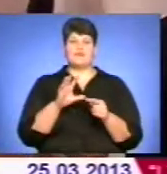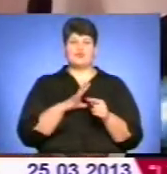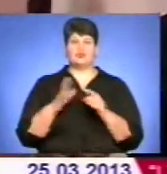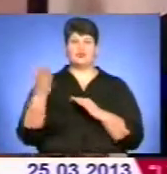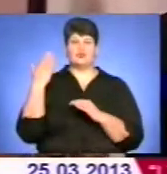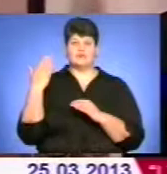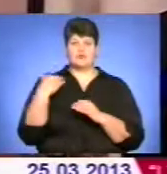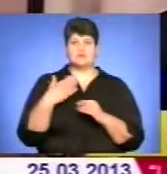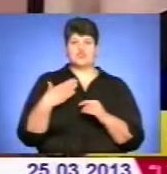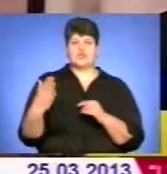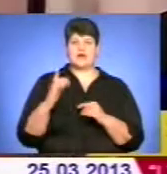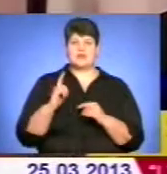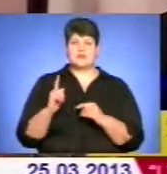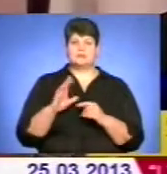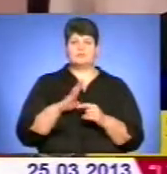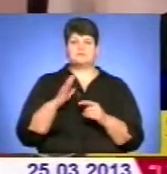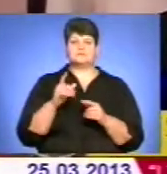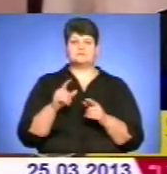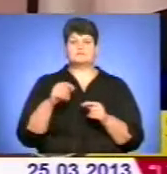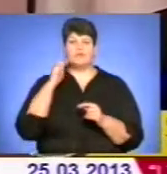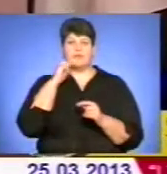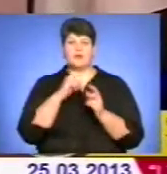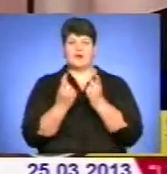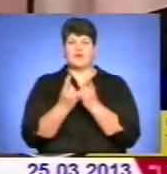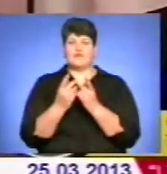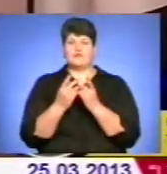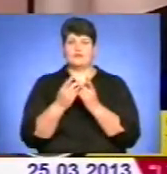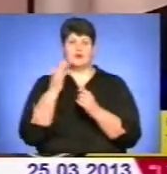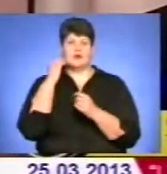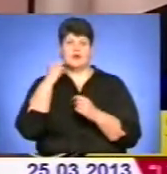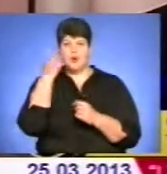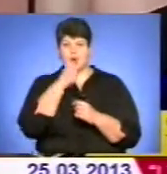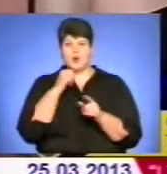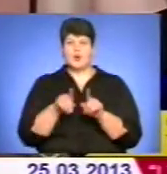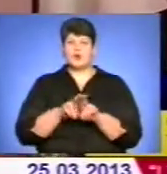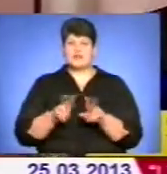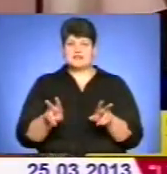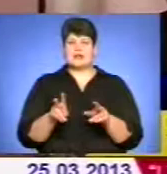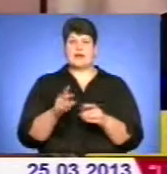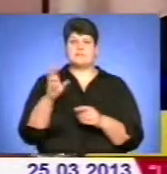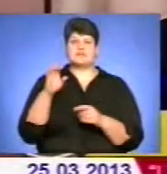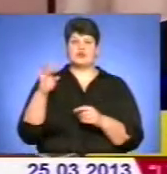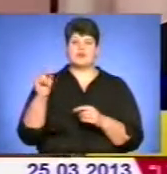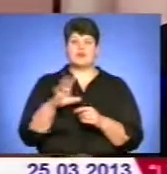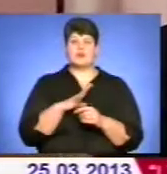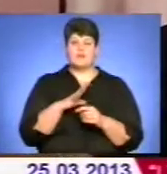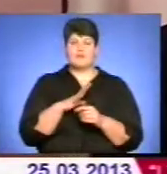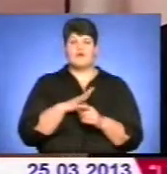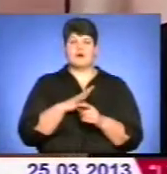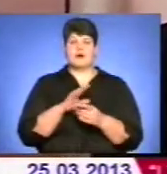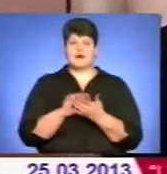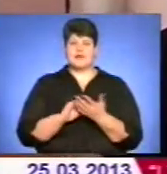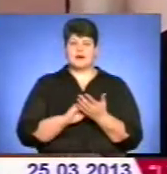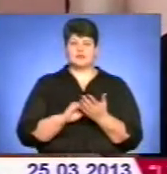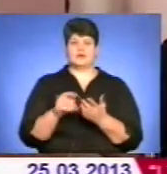нами був ровесник. І ми були ровесниками. І Безкоровайний був редактором ровесника. А я був молодим